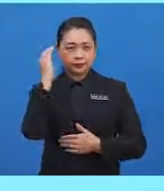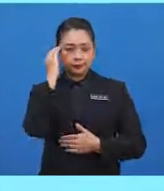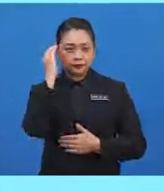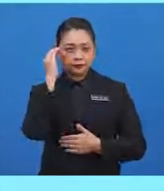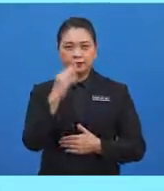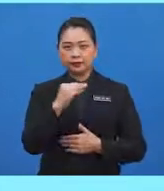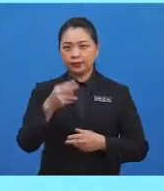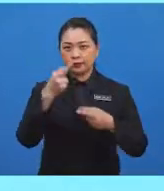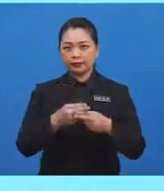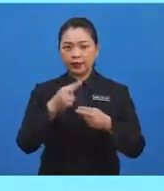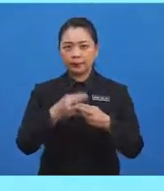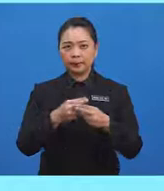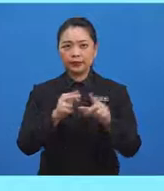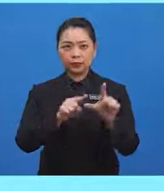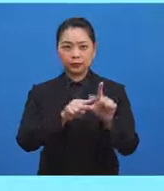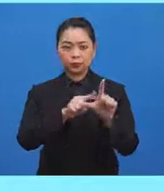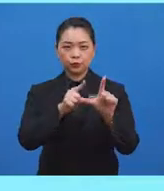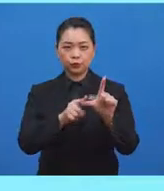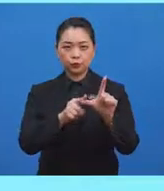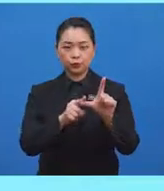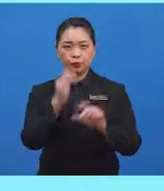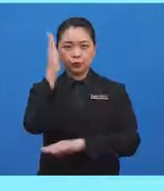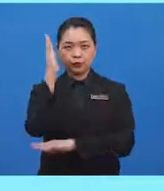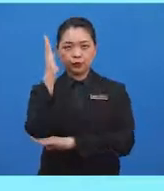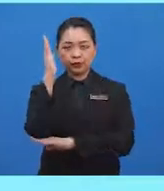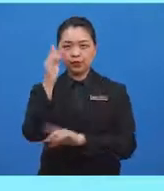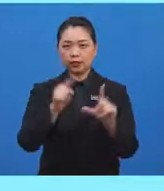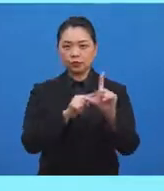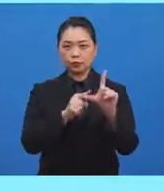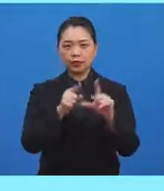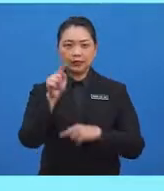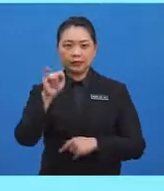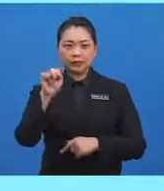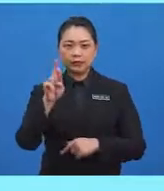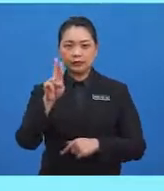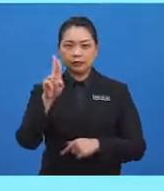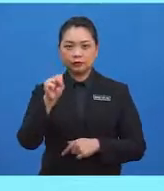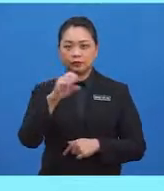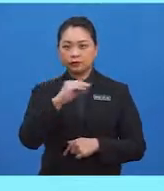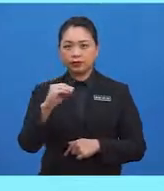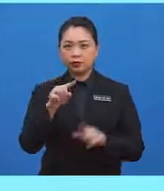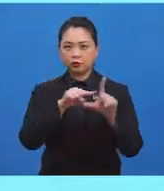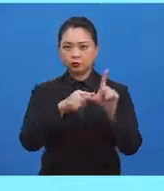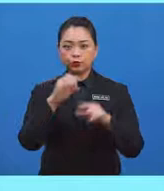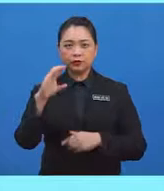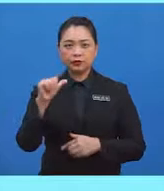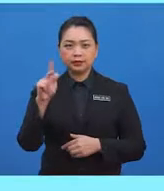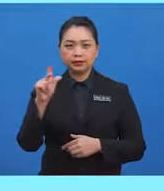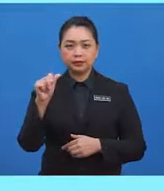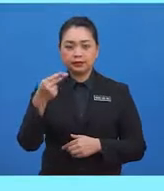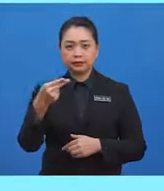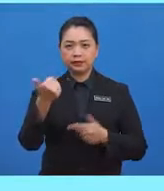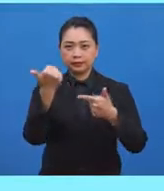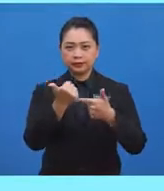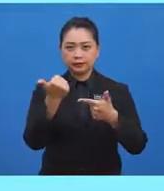dan menamakan sudut tegak, sudut tirus dan sudut cakar. Yang kedua,